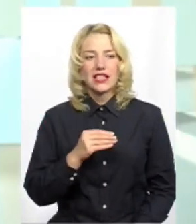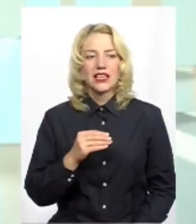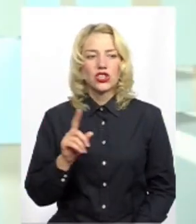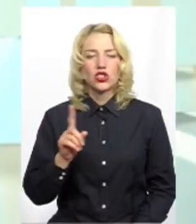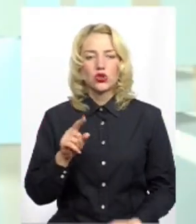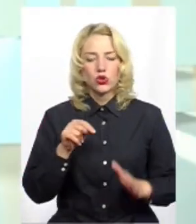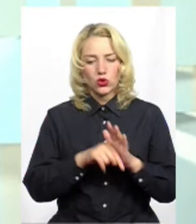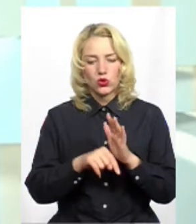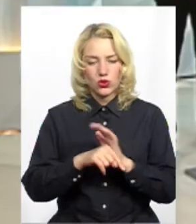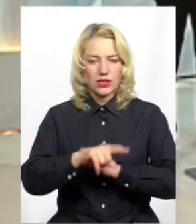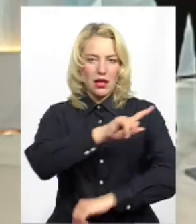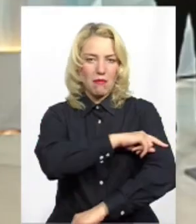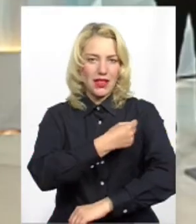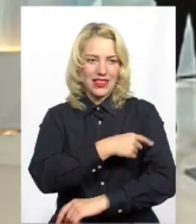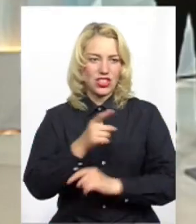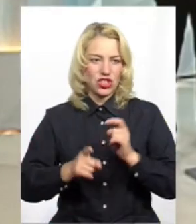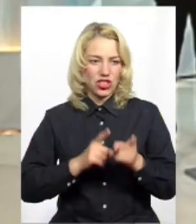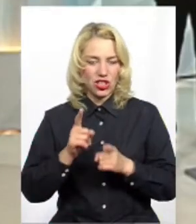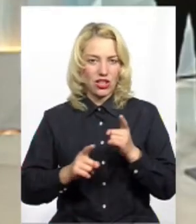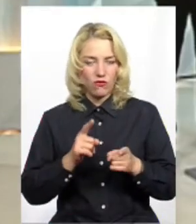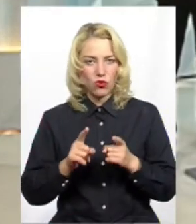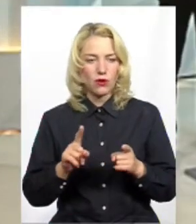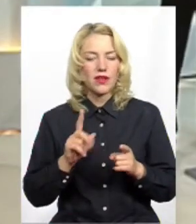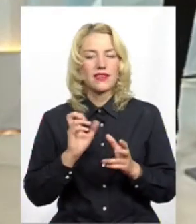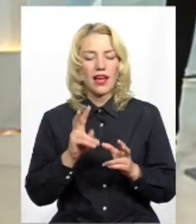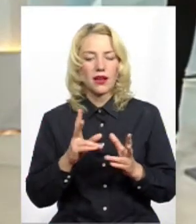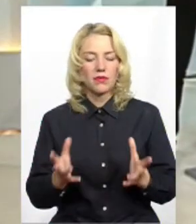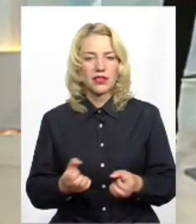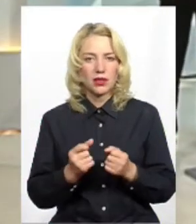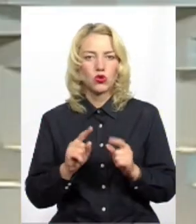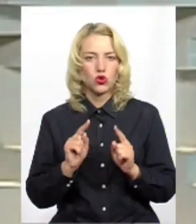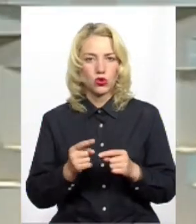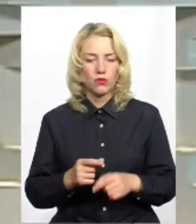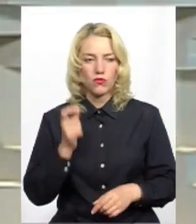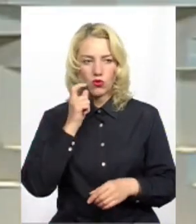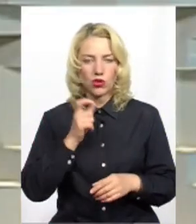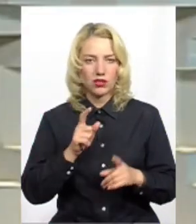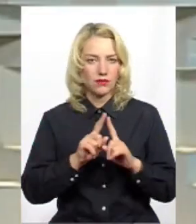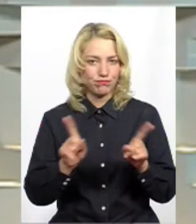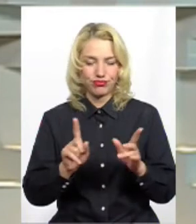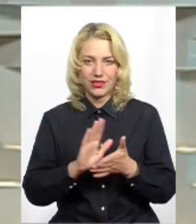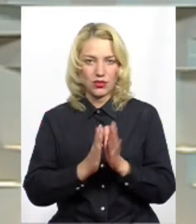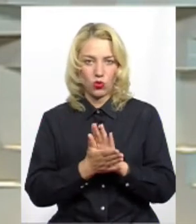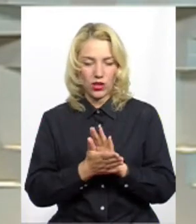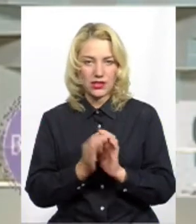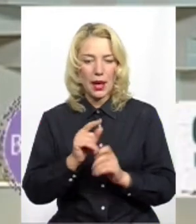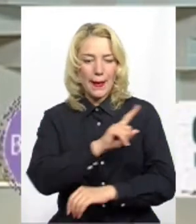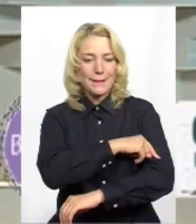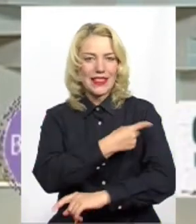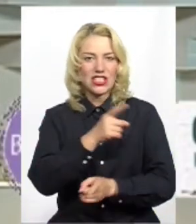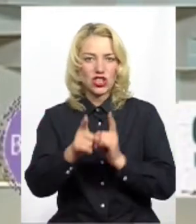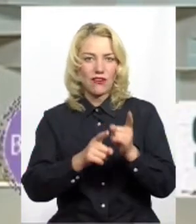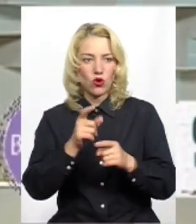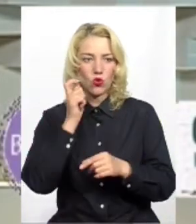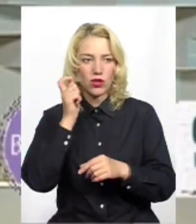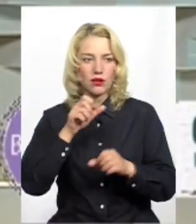медичних реформ. Як ви взагалі їх підтримуєте чи ні? В Україні скалалась парадоксальна ситуація. Медичну реформу в